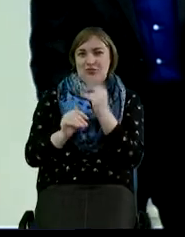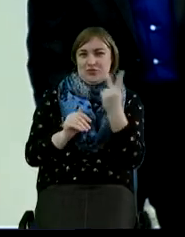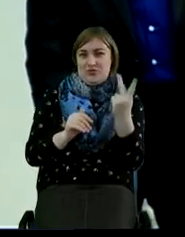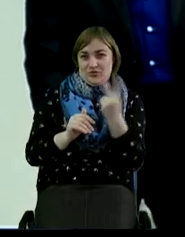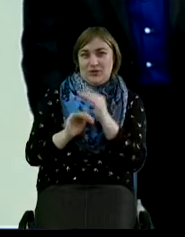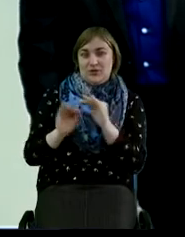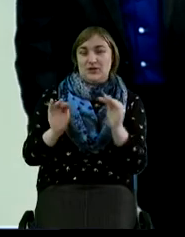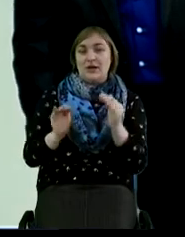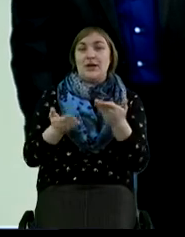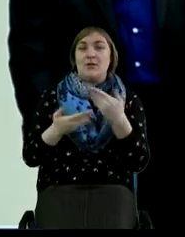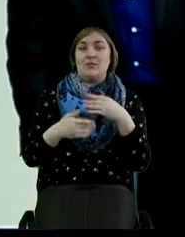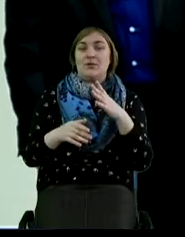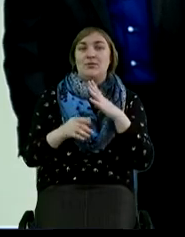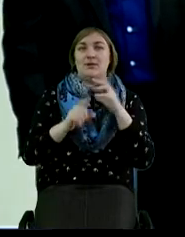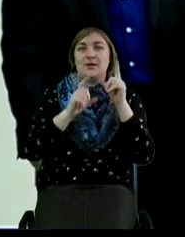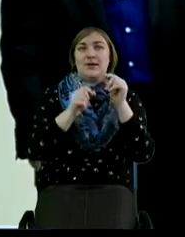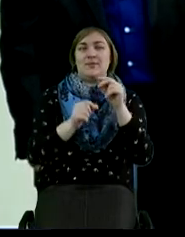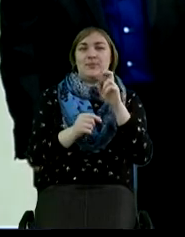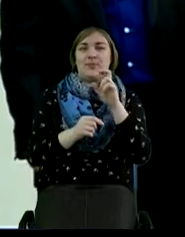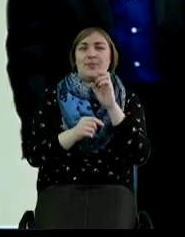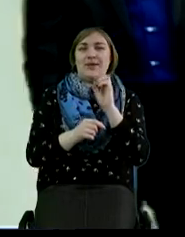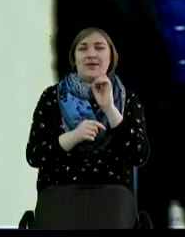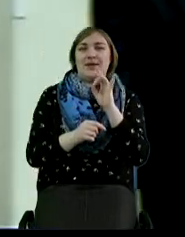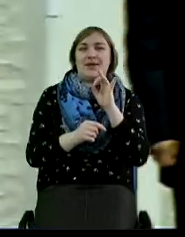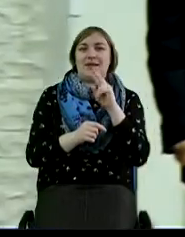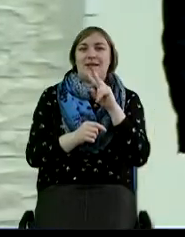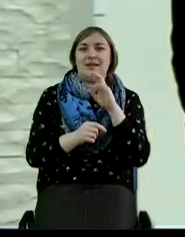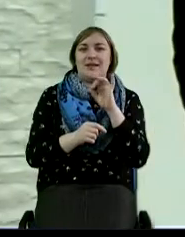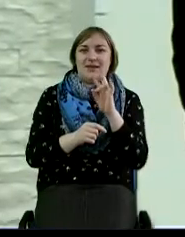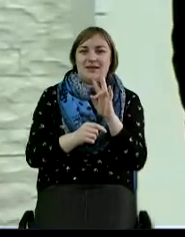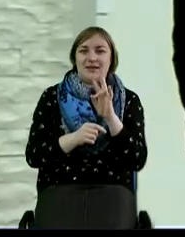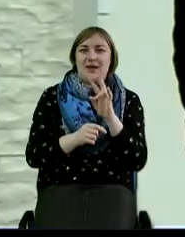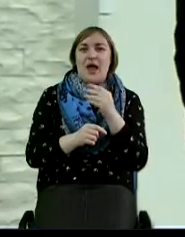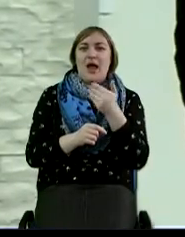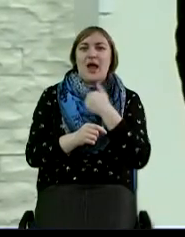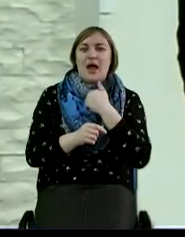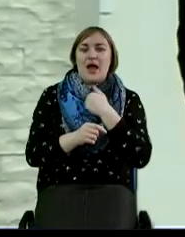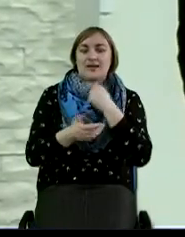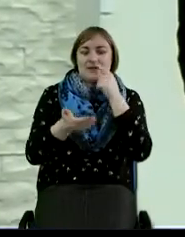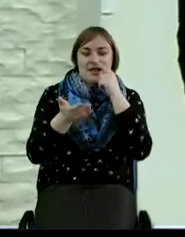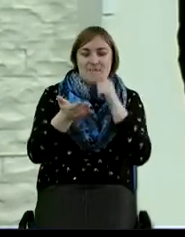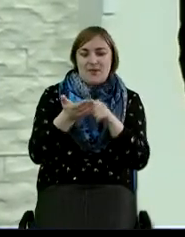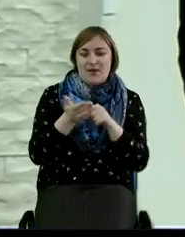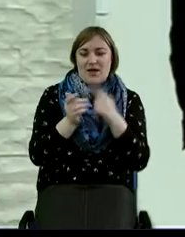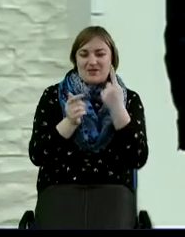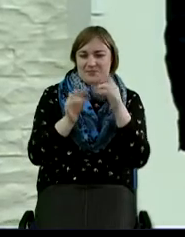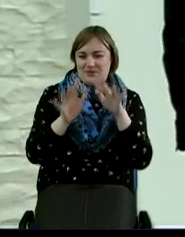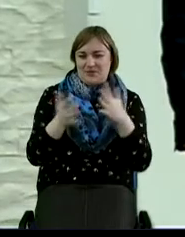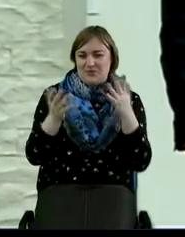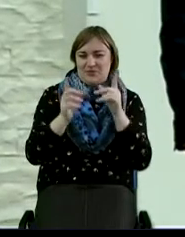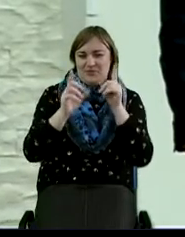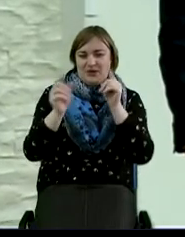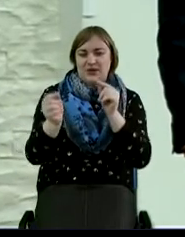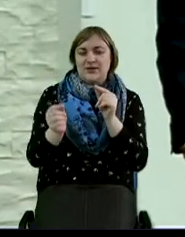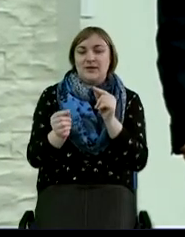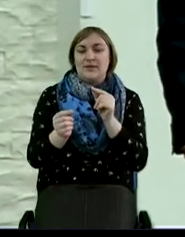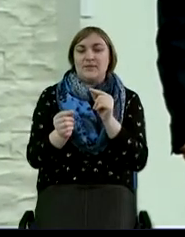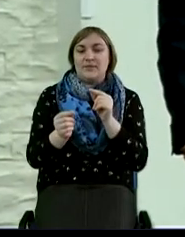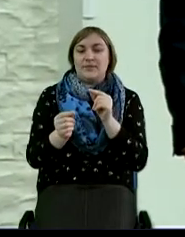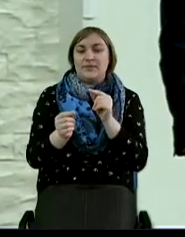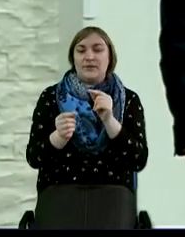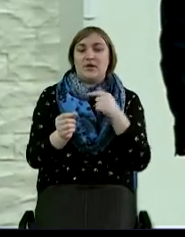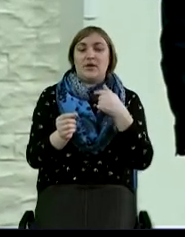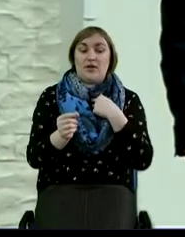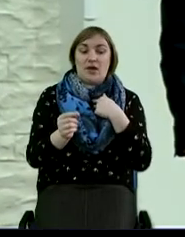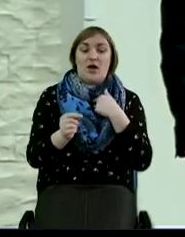время были в Берлине. И хотели там попасть в определенное место. И получилось таким образом, что очень